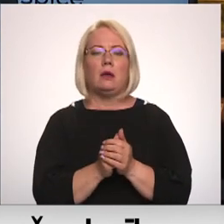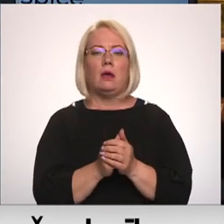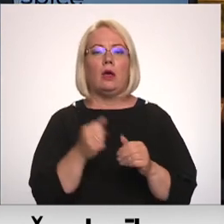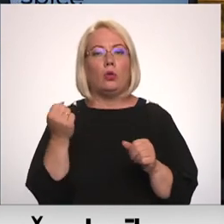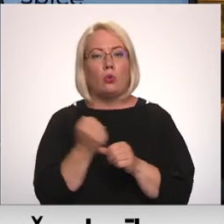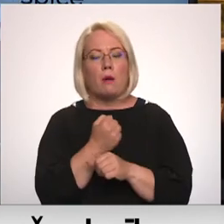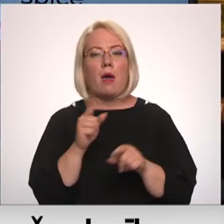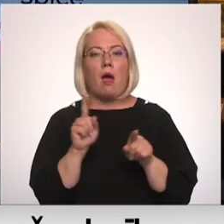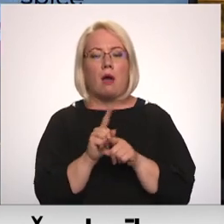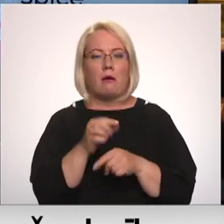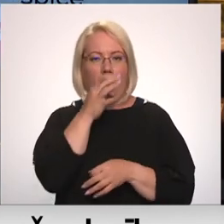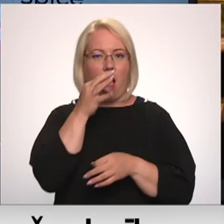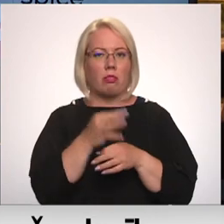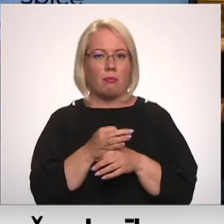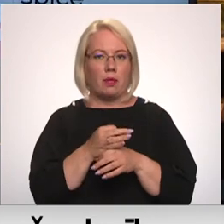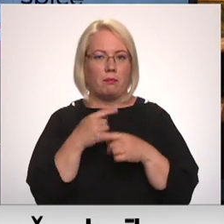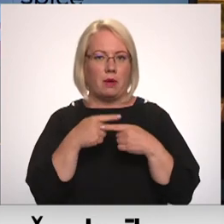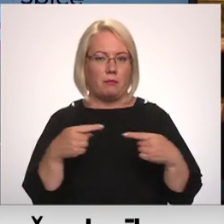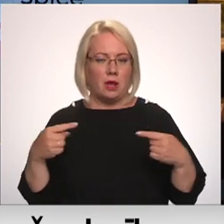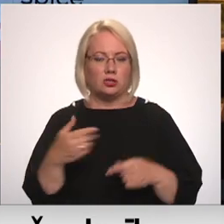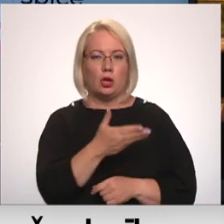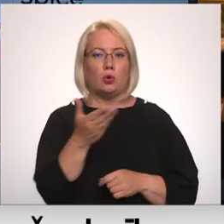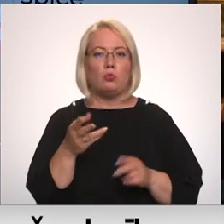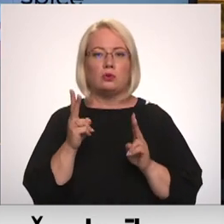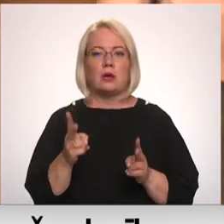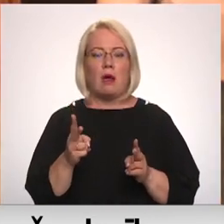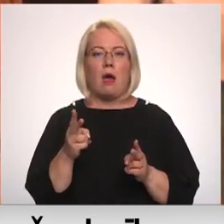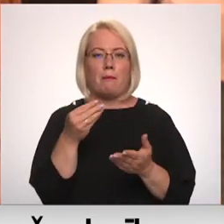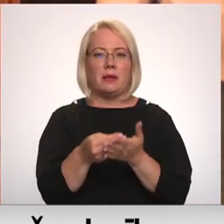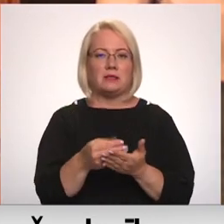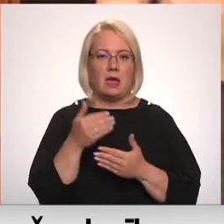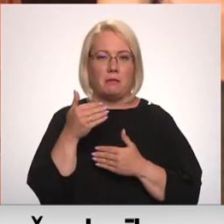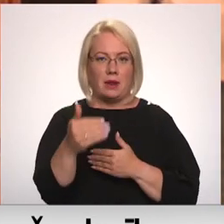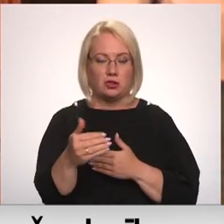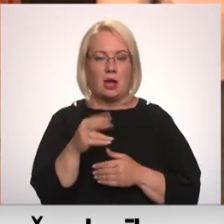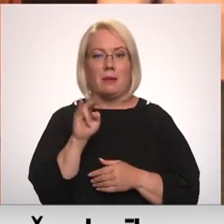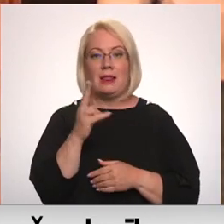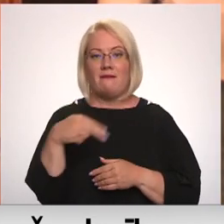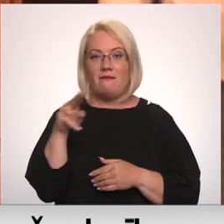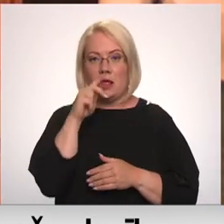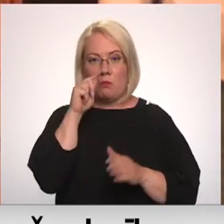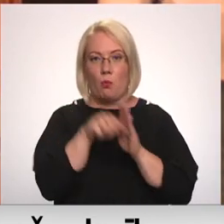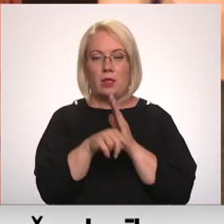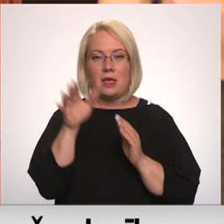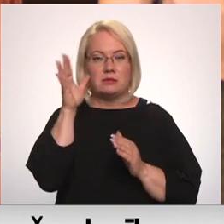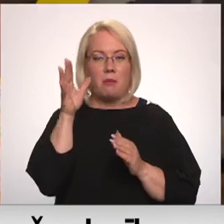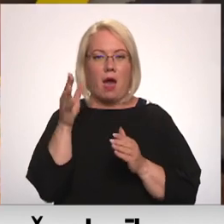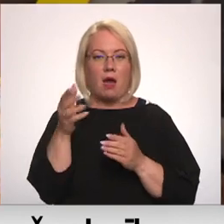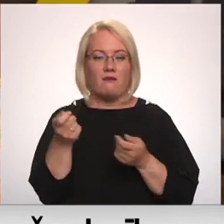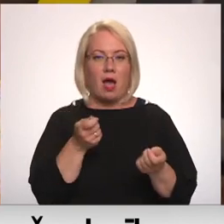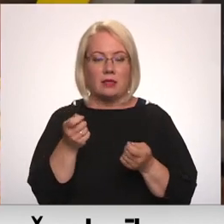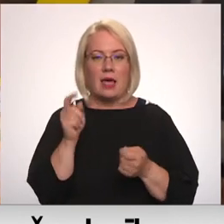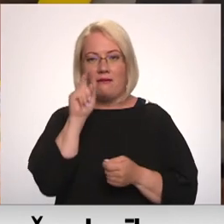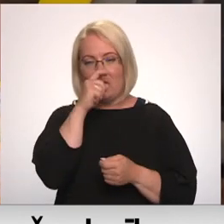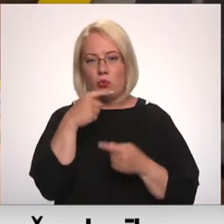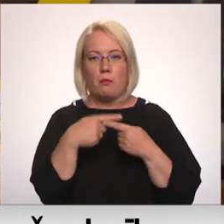Viņš tomēr arī atbild par to preces, atbild tieši jūs kā patērētāji priekšām. Tikmēr Valsts ieņēmumu dienesta muitas pārvaldēja viltotu preču